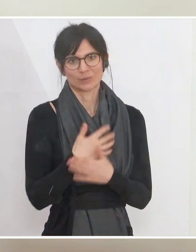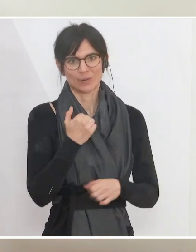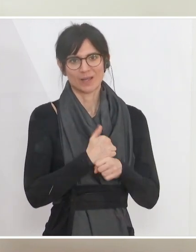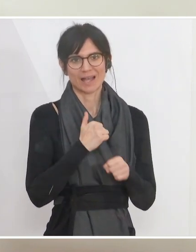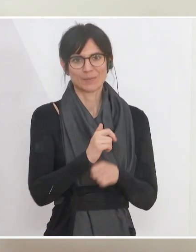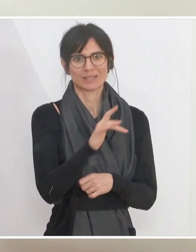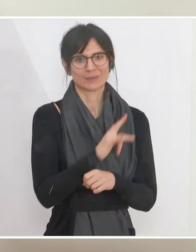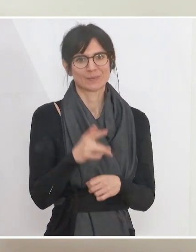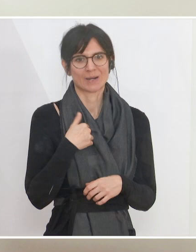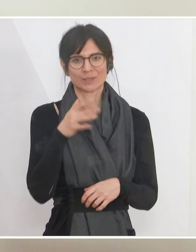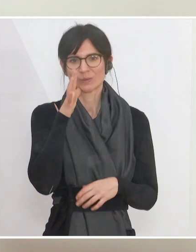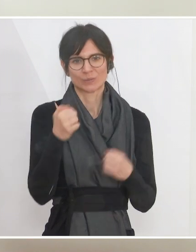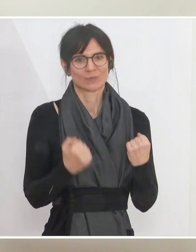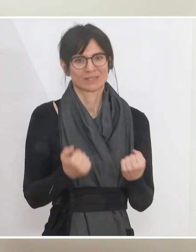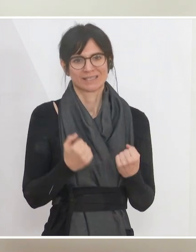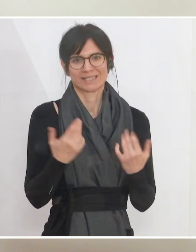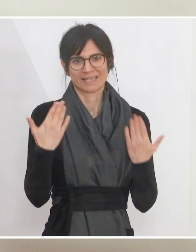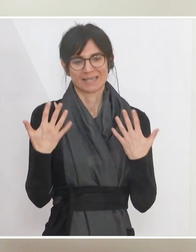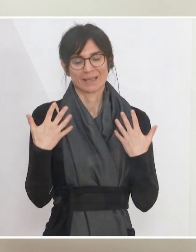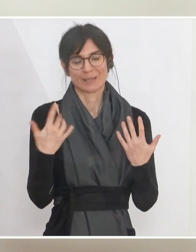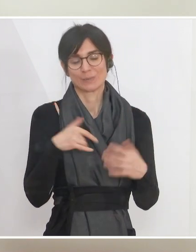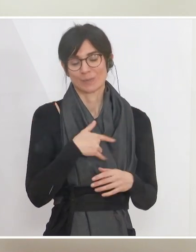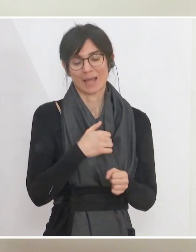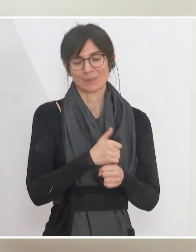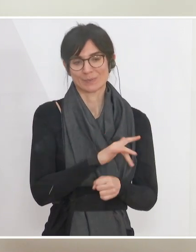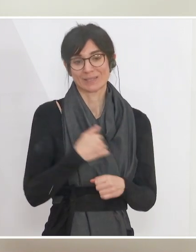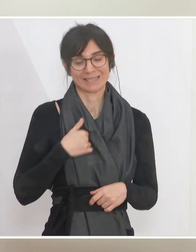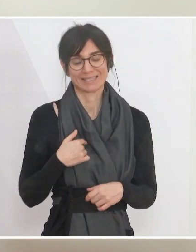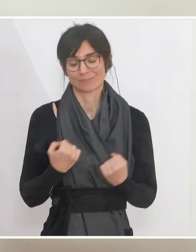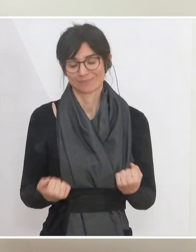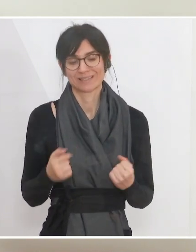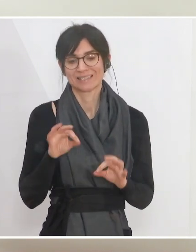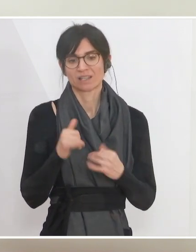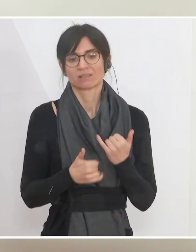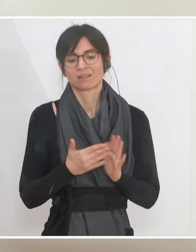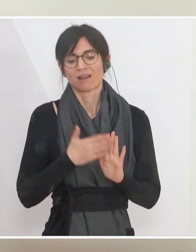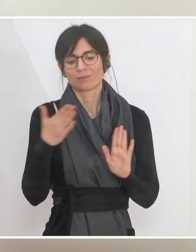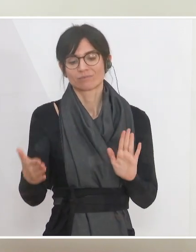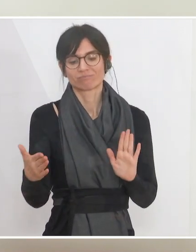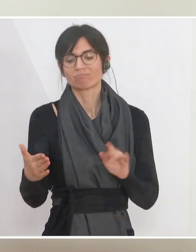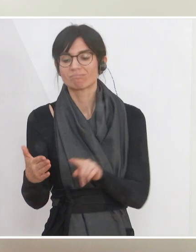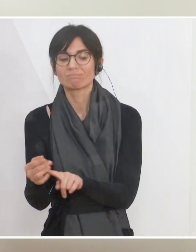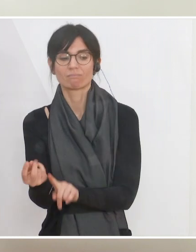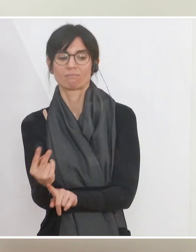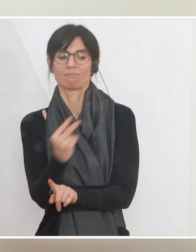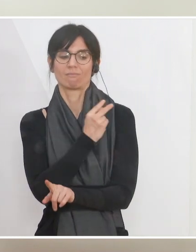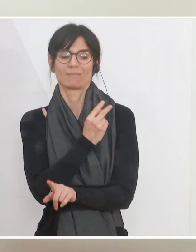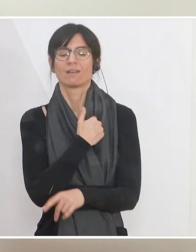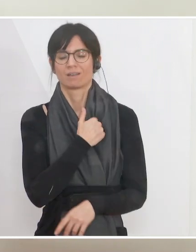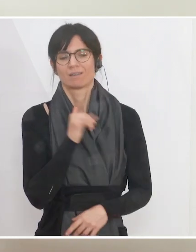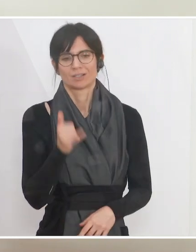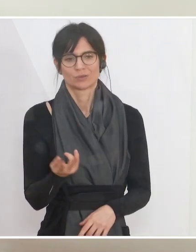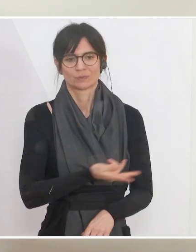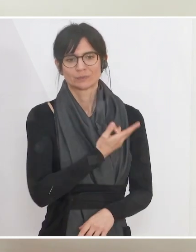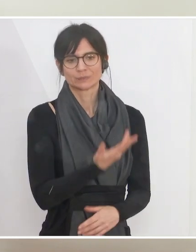zukunftssichere Klimajobs pro Jahr in Österreich. Und darum bin ich überzeugt, dass wir in zehn Jahren zurückschauen werden auf diesen Beschluss und